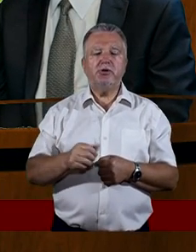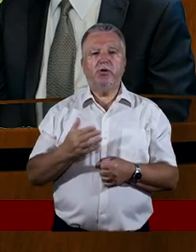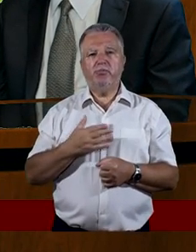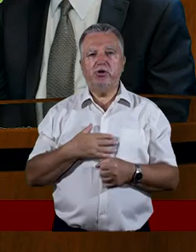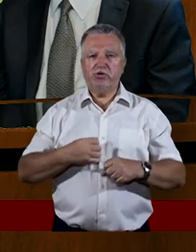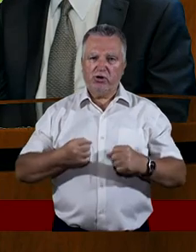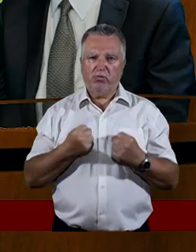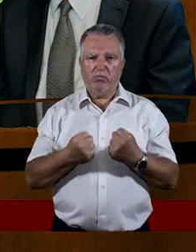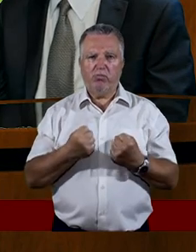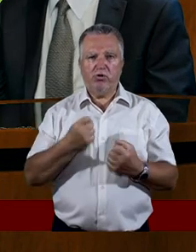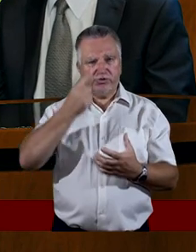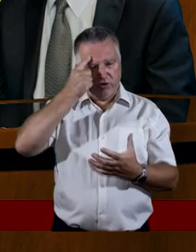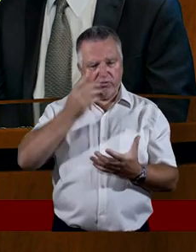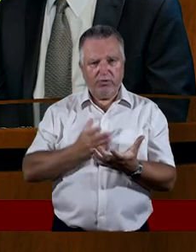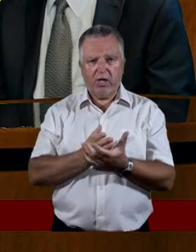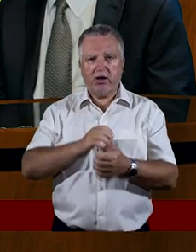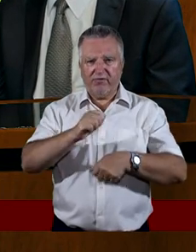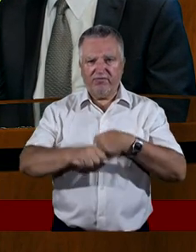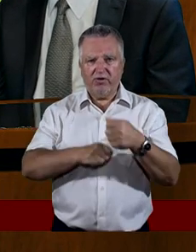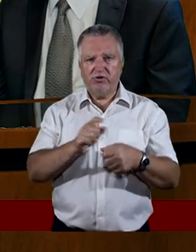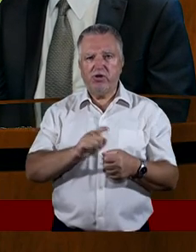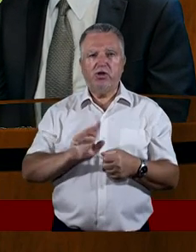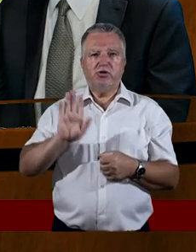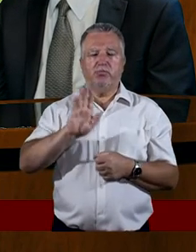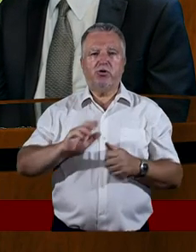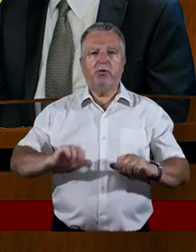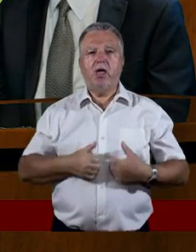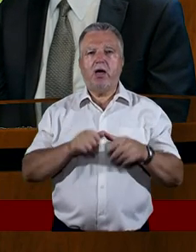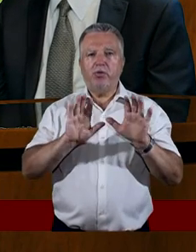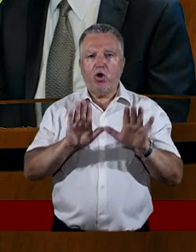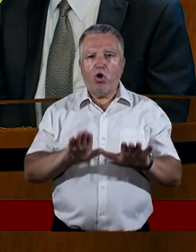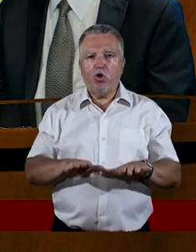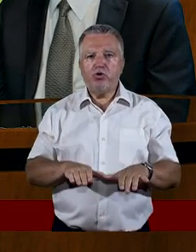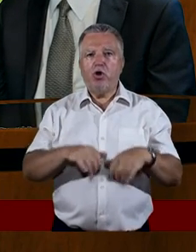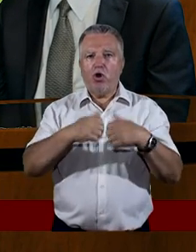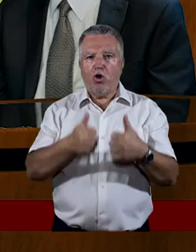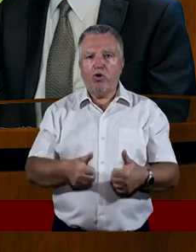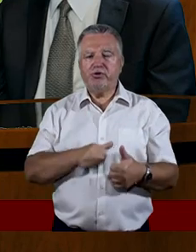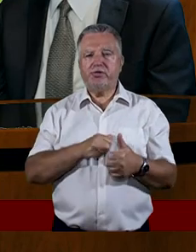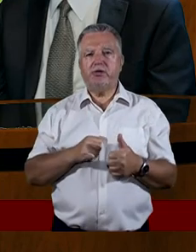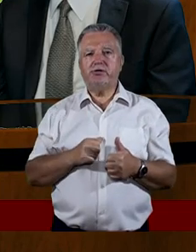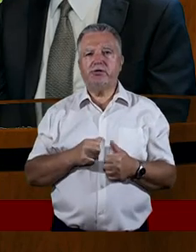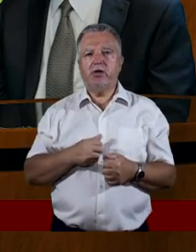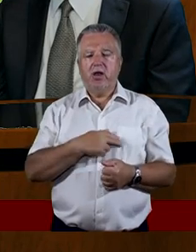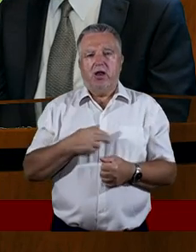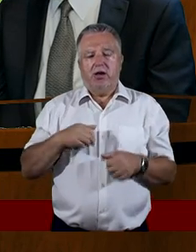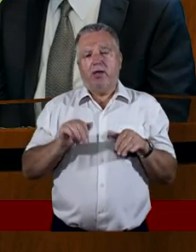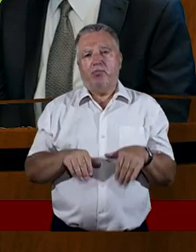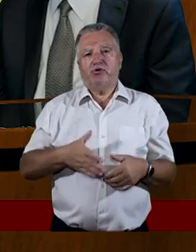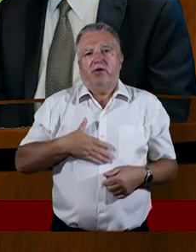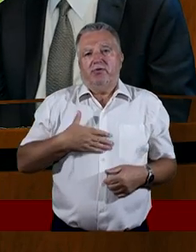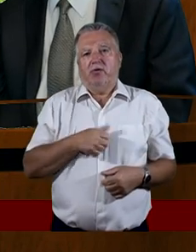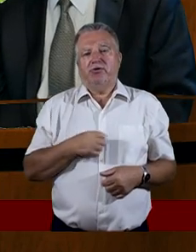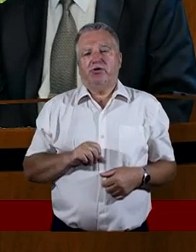musimy mieć naprawdę niesamowitą więź z Bogiem, żeby umieć się ostać, bo nam się może dzisiaj wydawać, że my pójdziemy